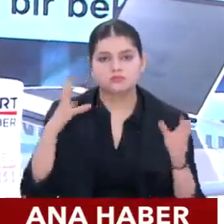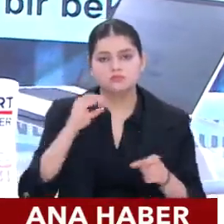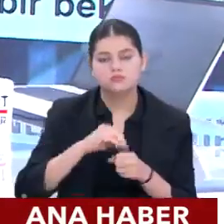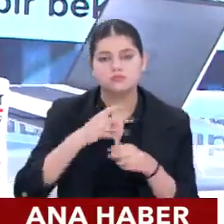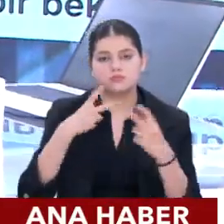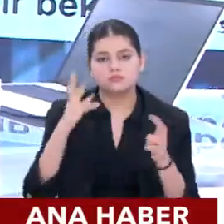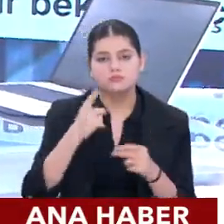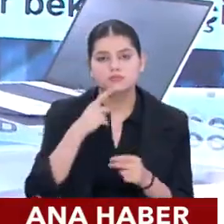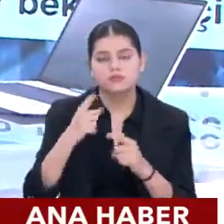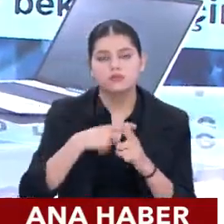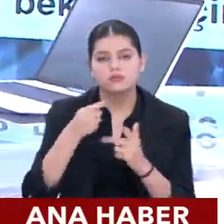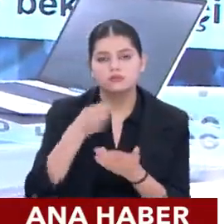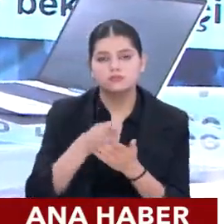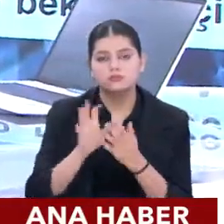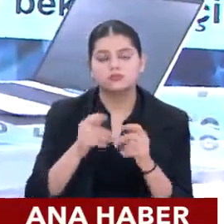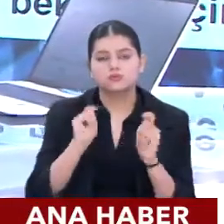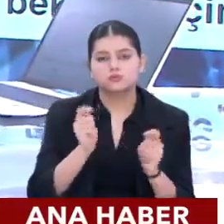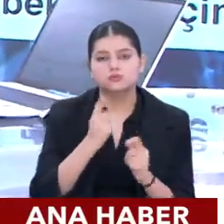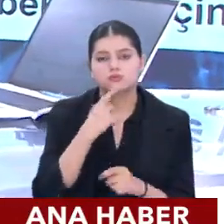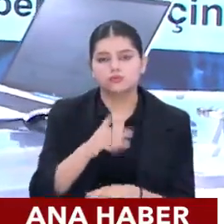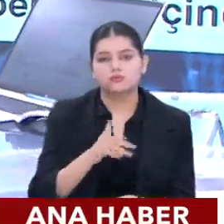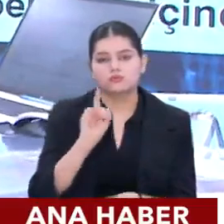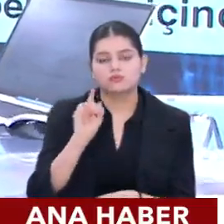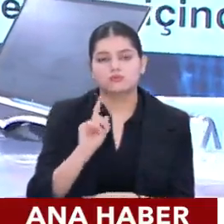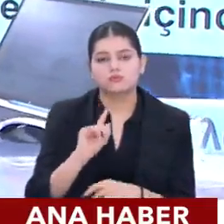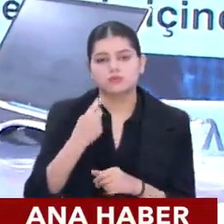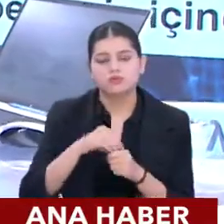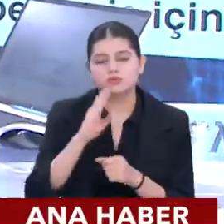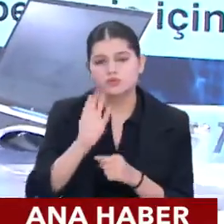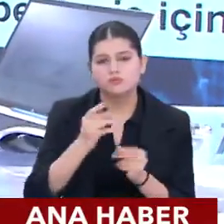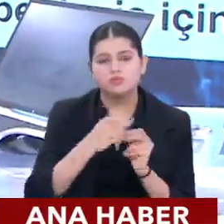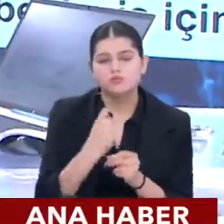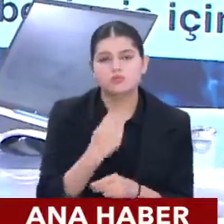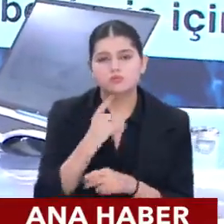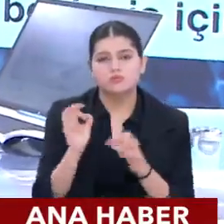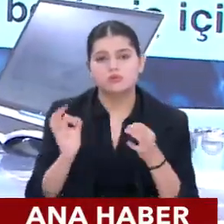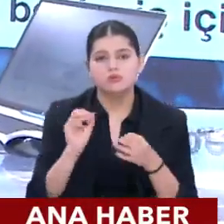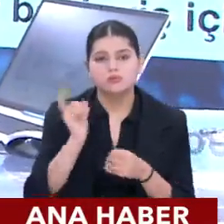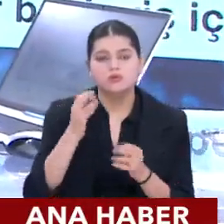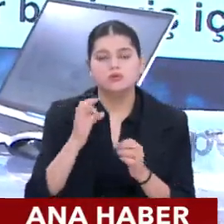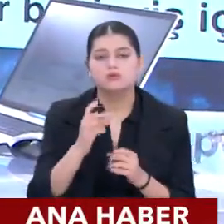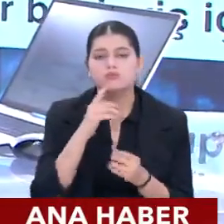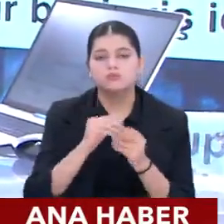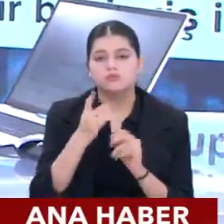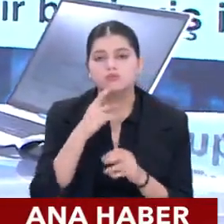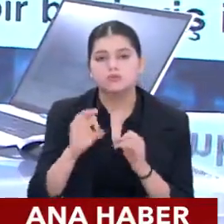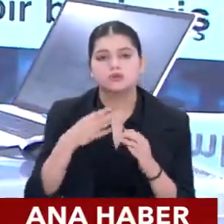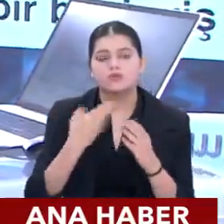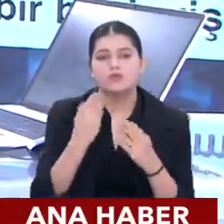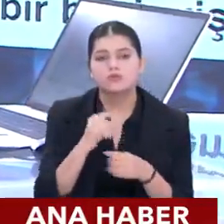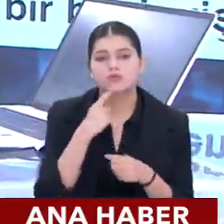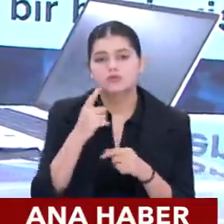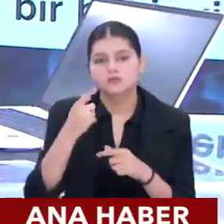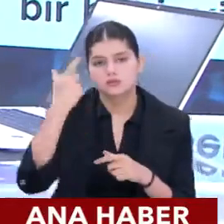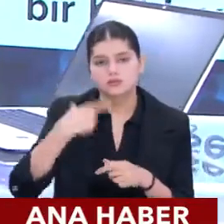şehirlerden başlayarak kira ödemek harbiden çok ciddi bir dert olduğu için en önemli meselelerden biri, hiç evi